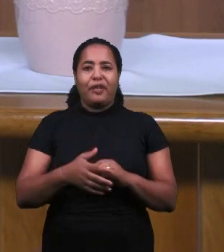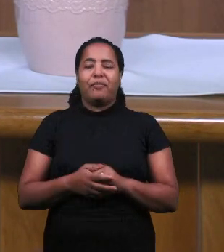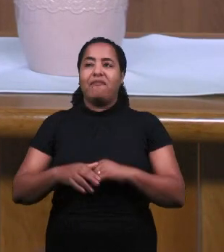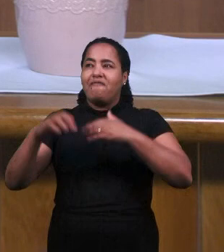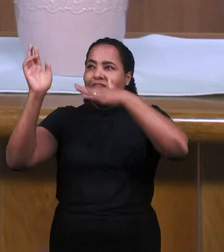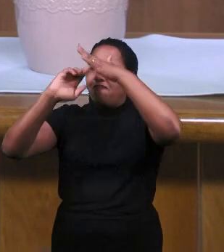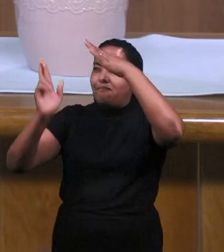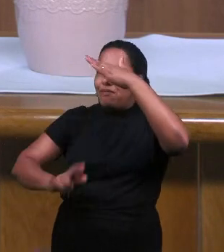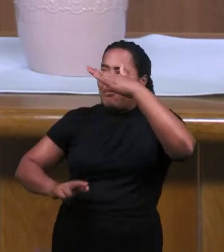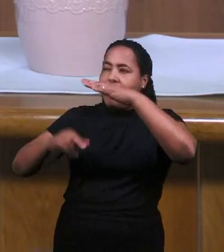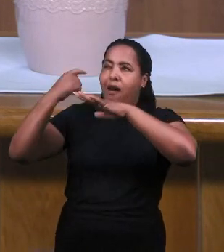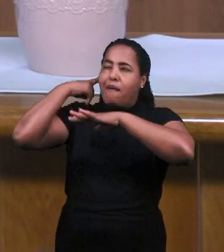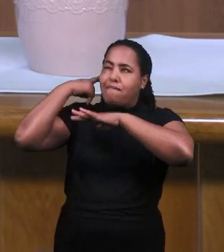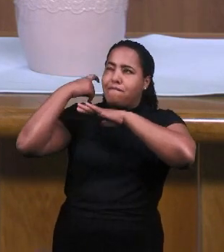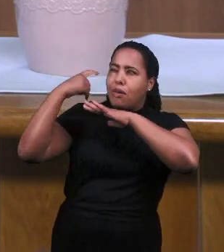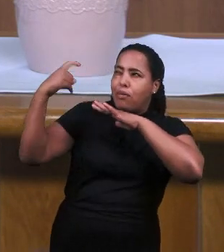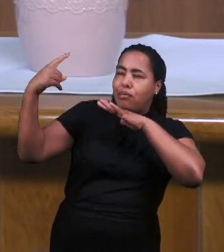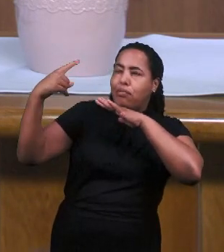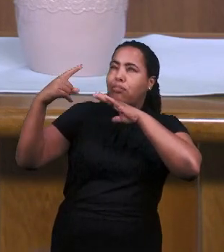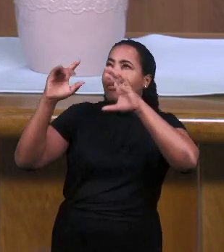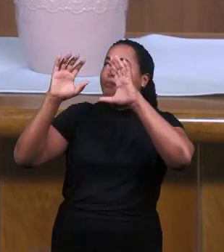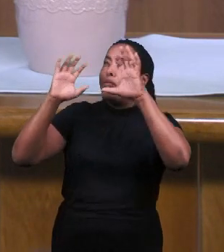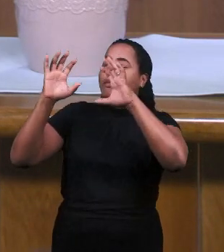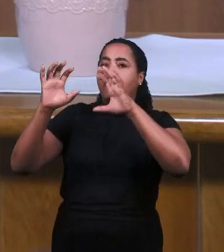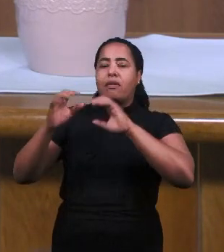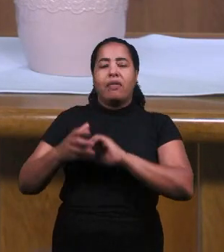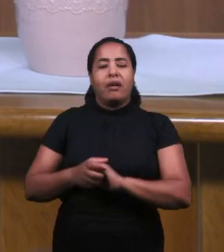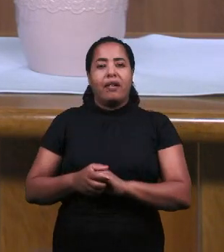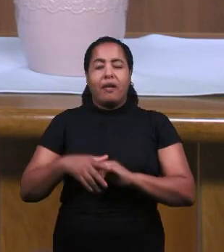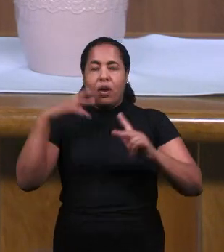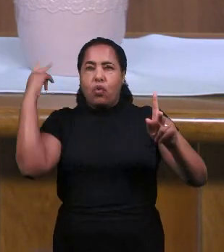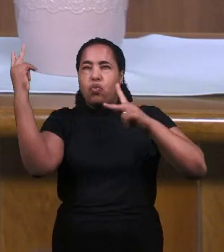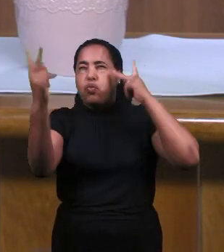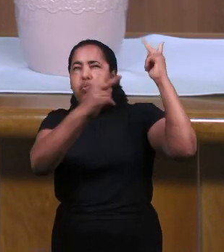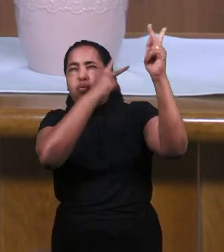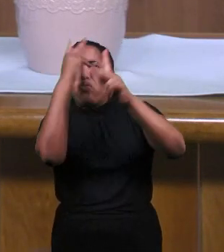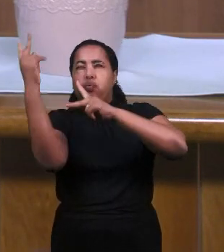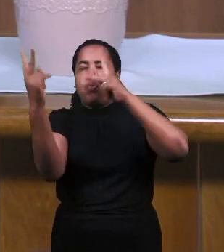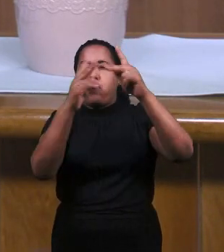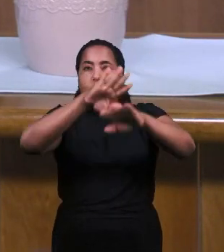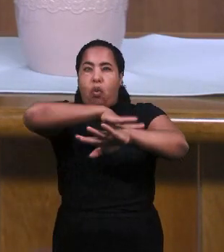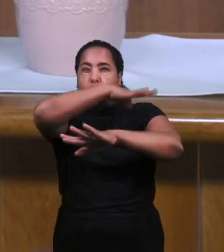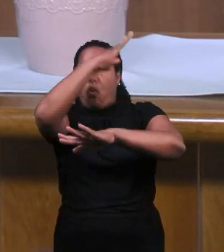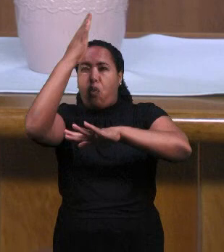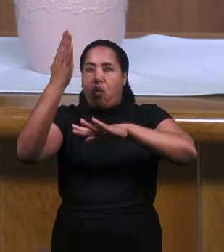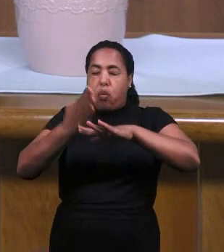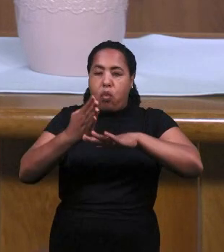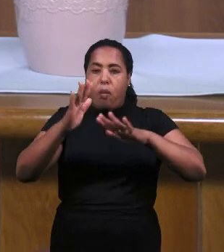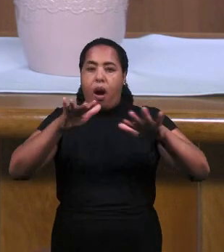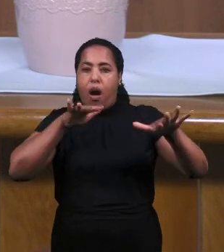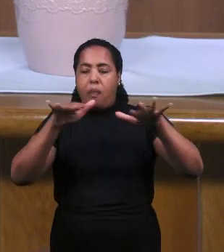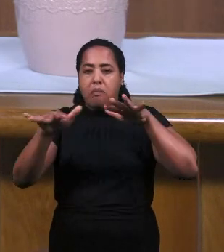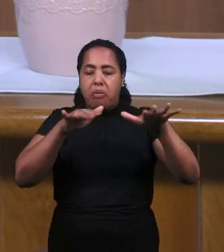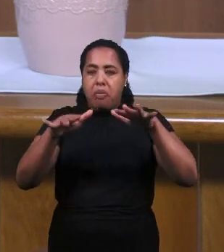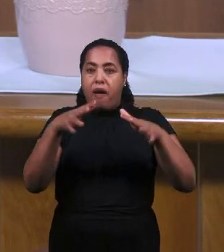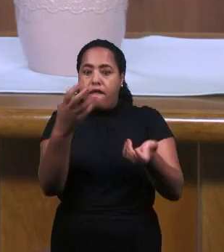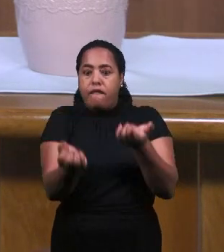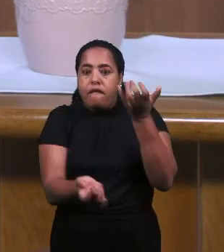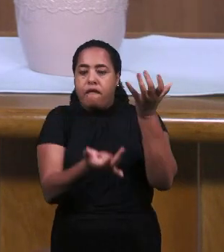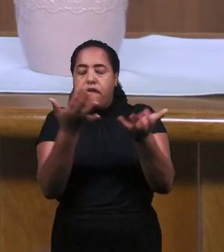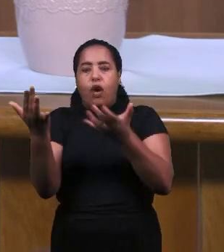Там Тоже Был Ветер И Землетрясение И Огонь Был